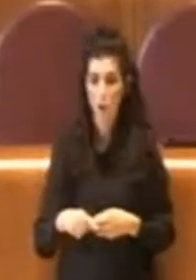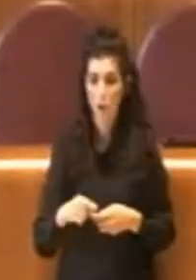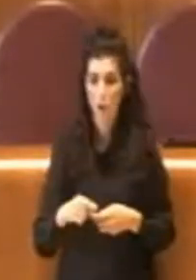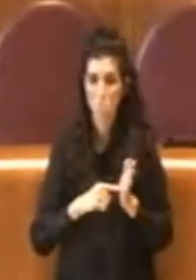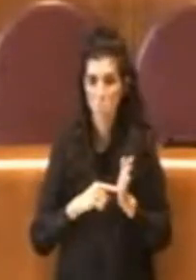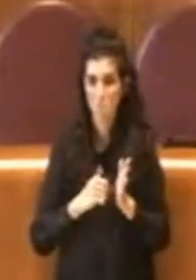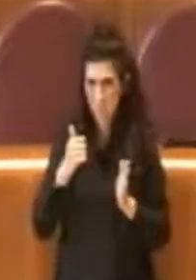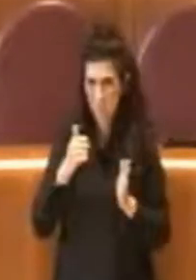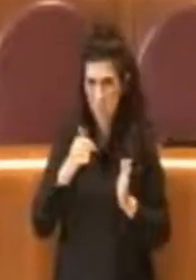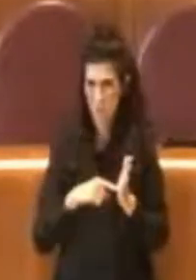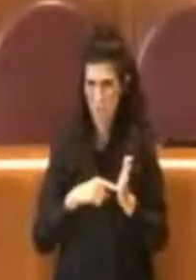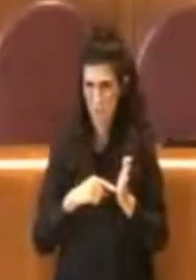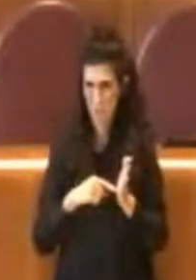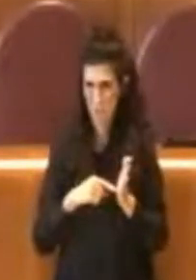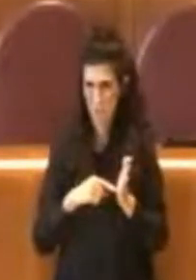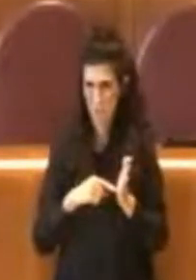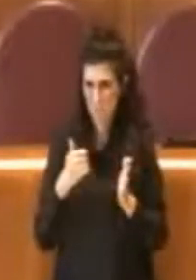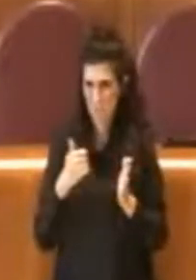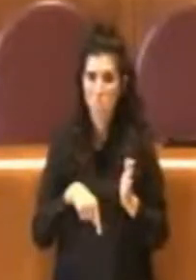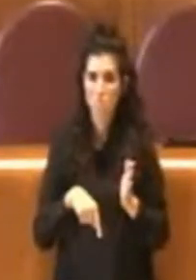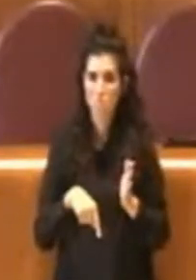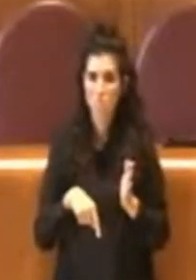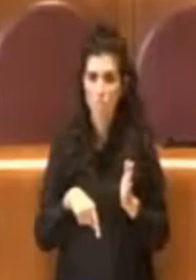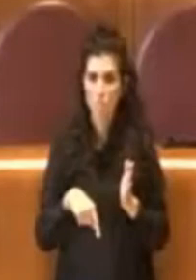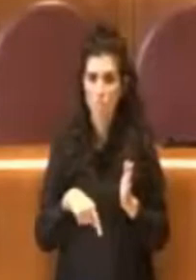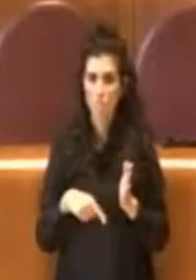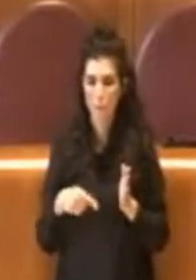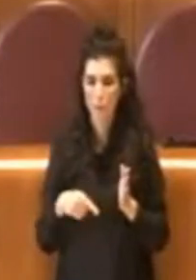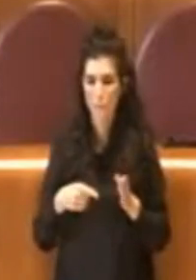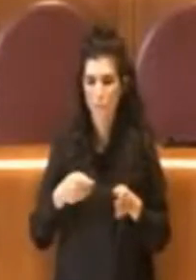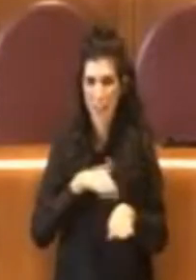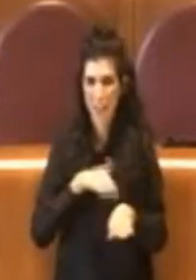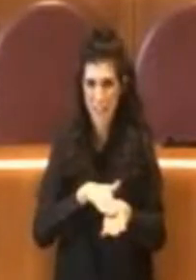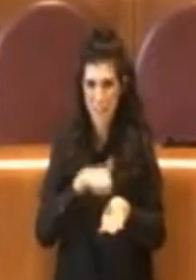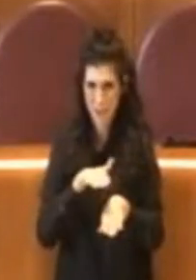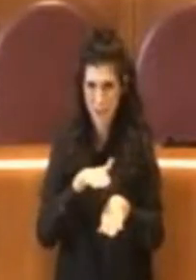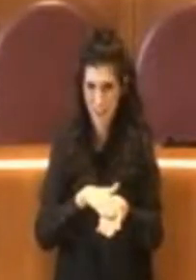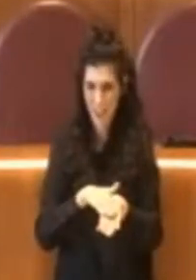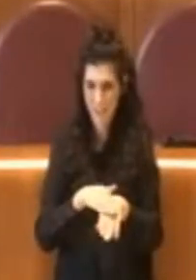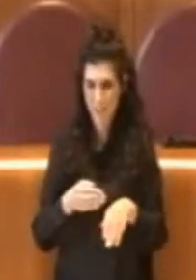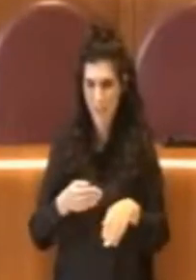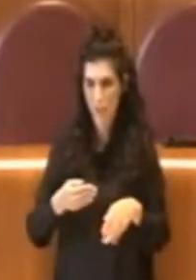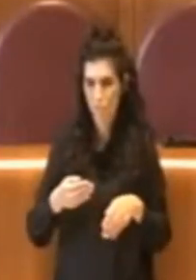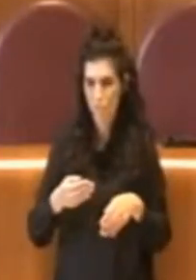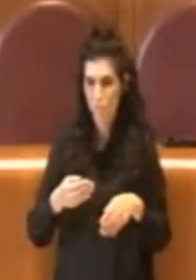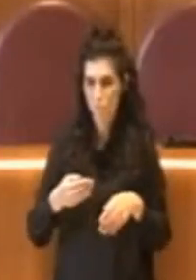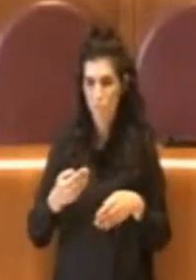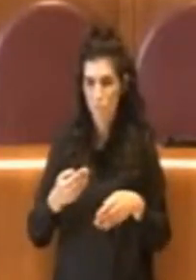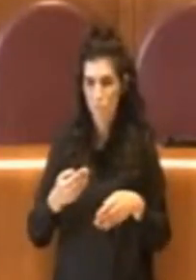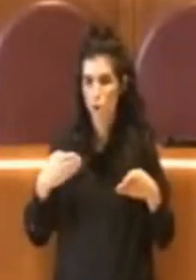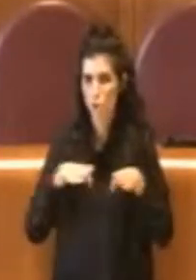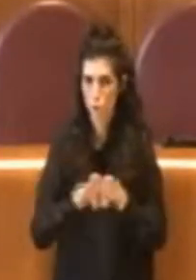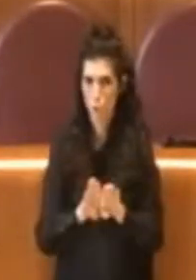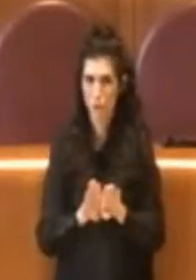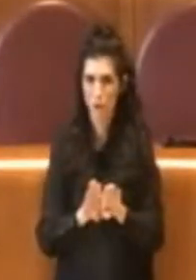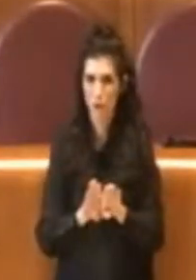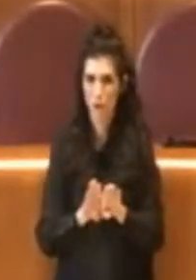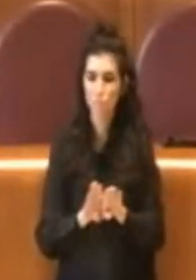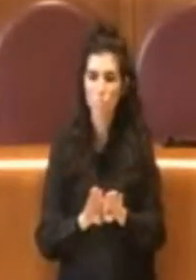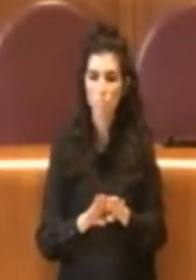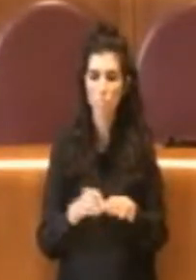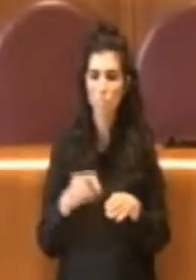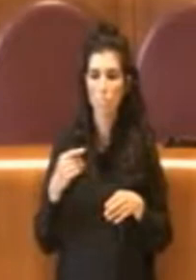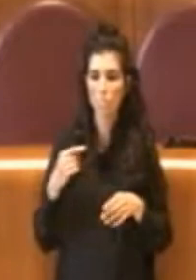teoria dovrebbe chiudere questa esperienza, io mi auguro che possa ovviamente continuare negli stessi